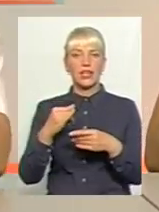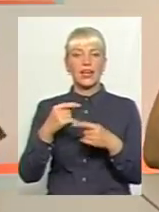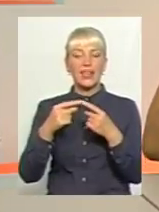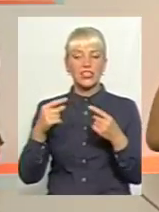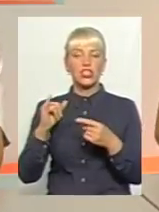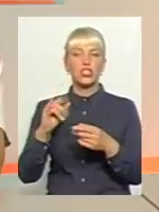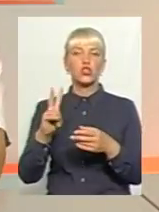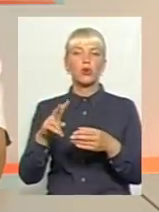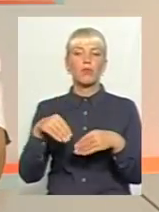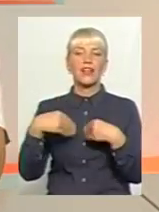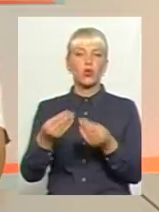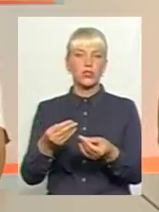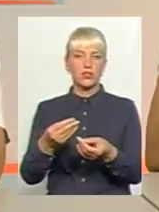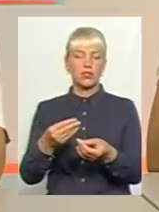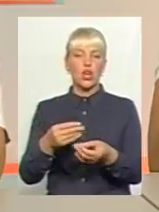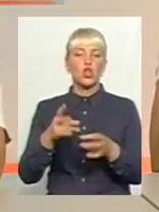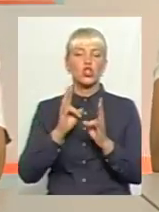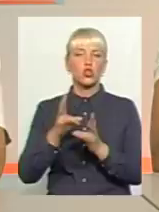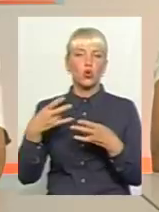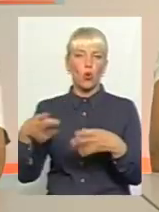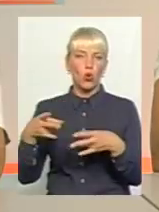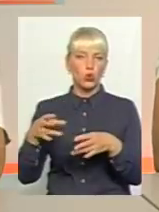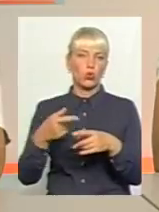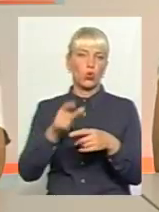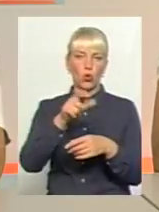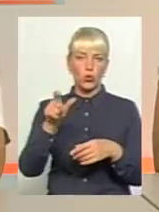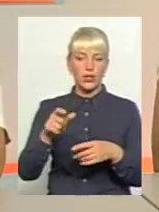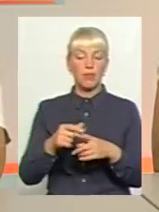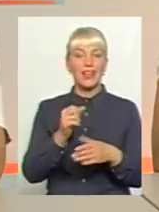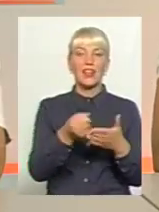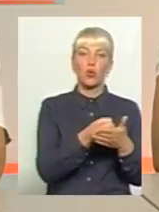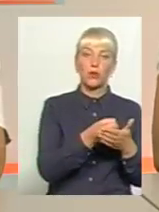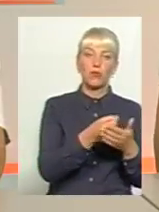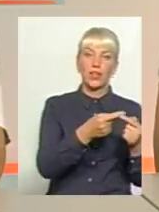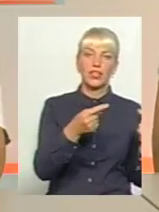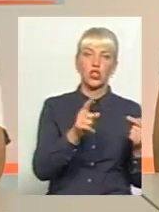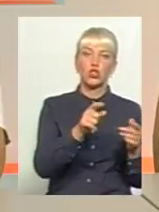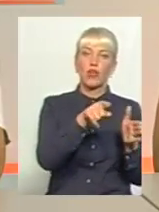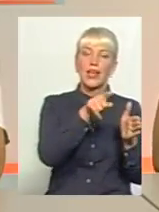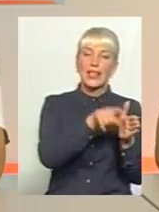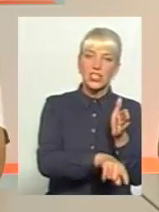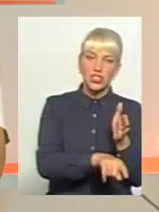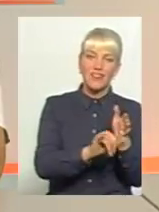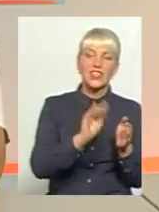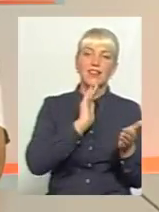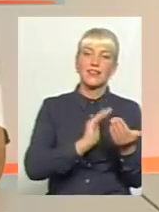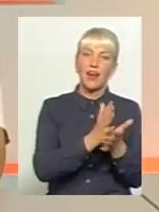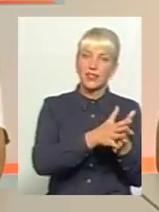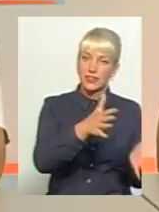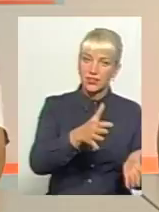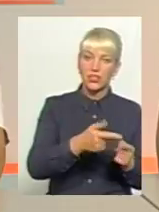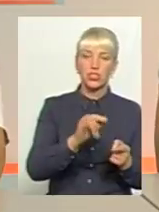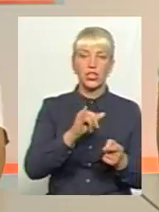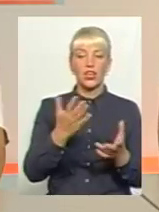і лобіювати річ, яка врятує твоє життя, вона набагато якісніша і вона дешевша. І якщо ми візьмемо